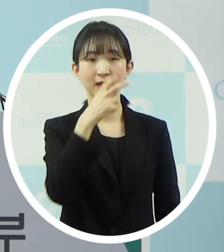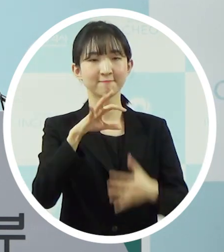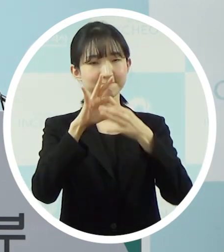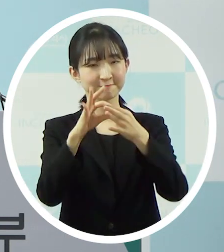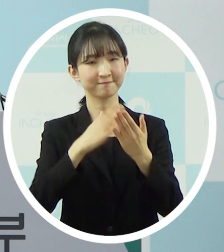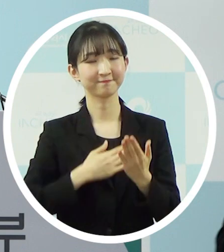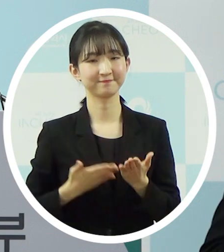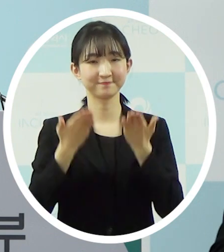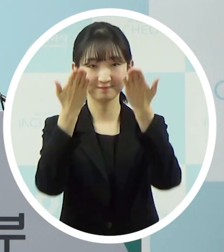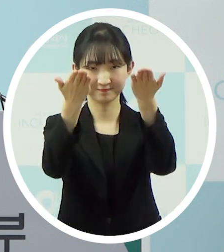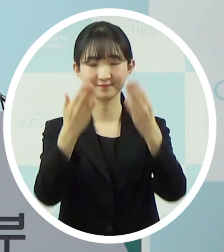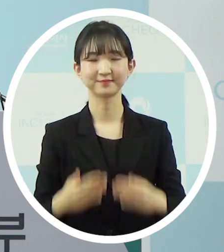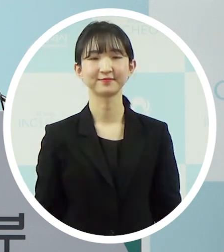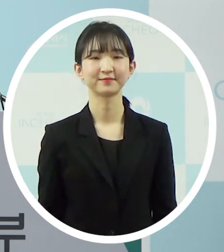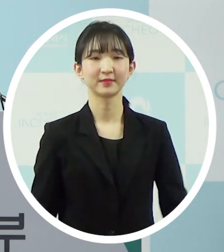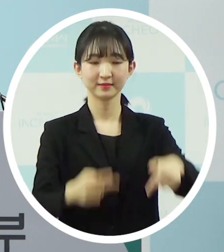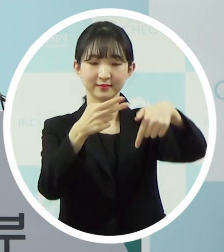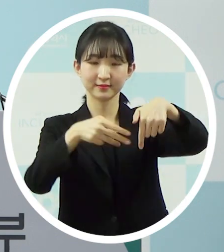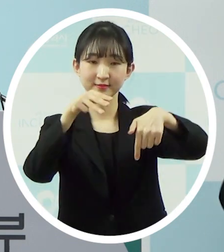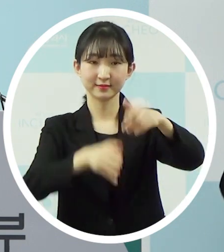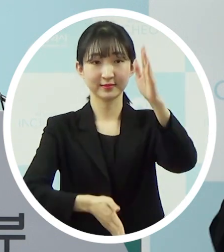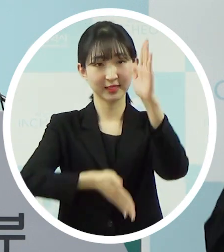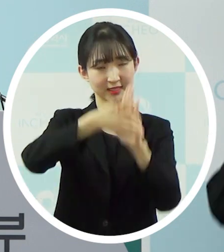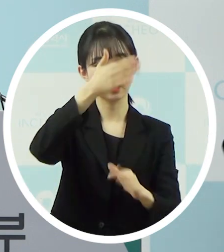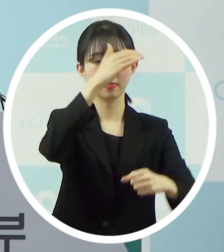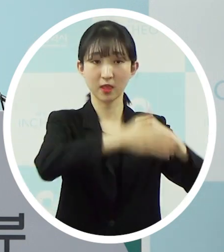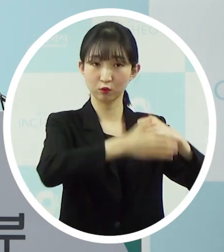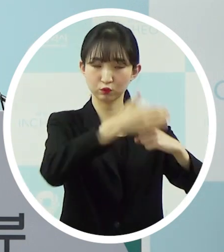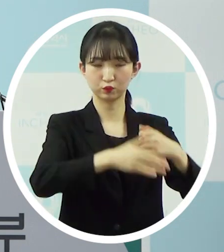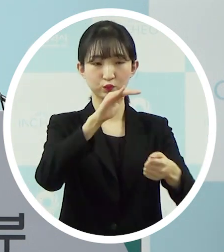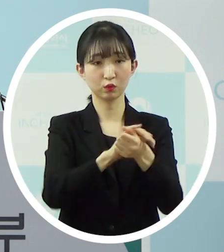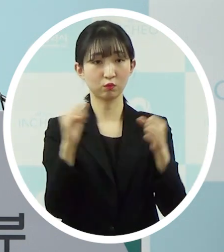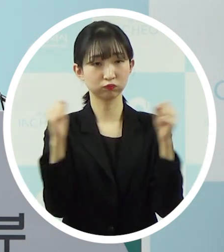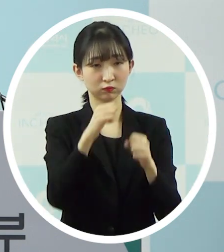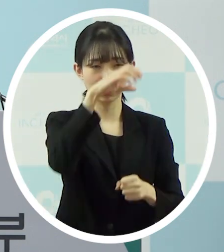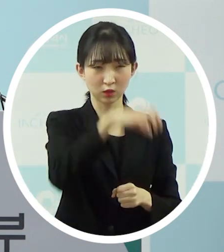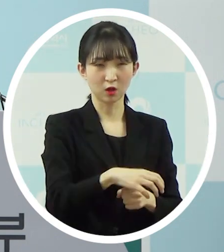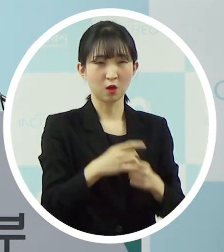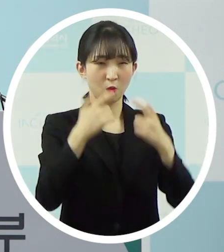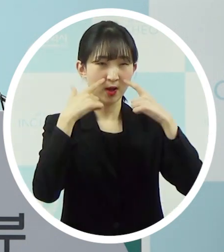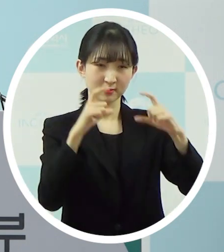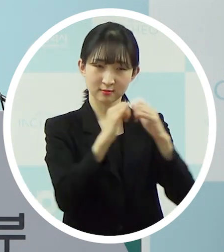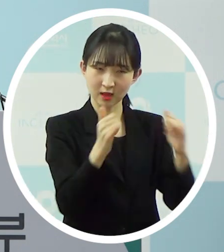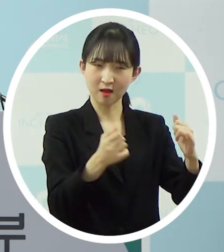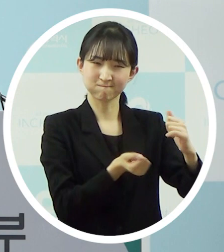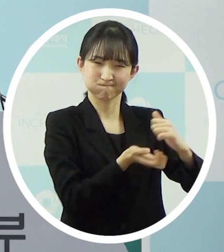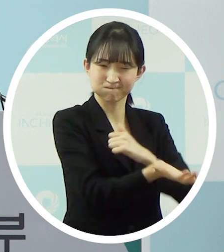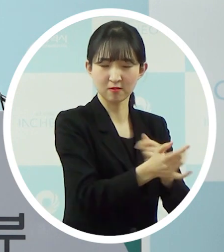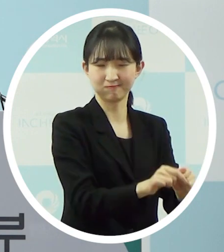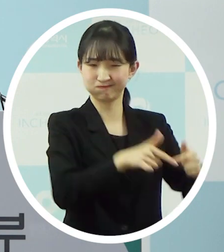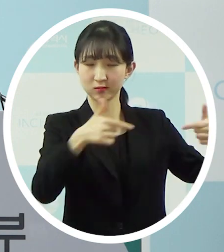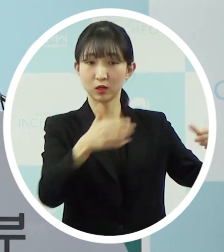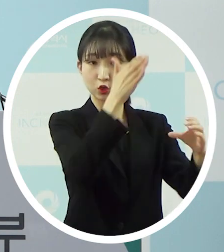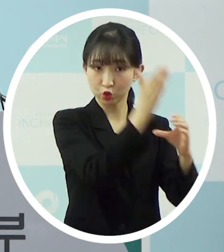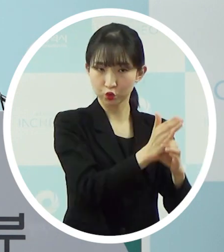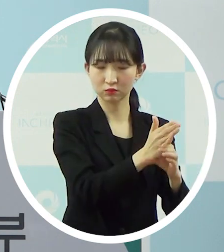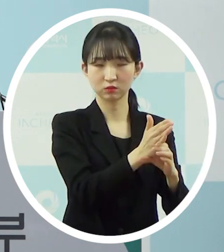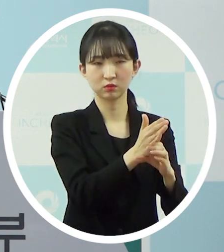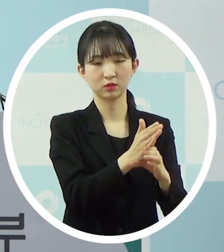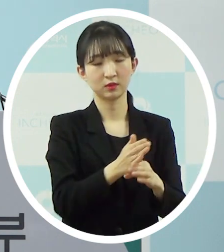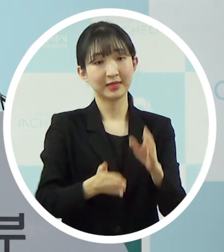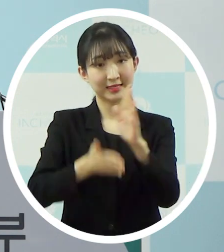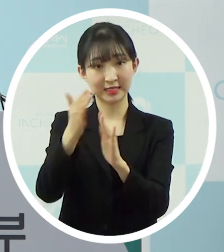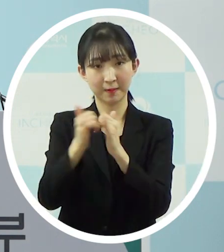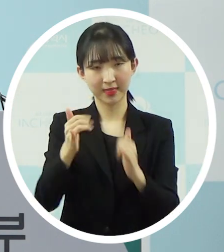말씀드리겠습니다. 인천시는 대구 경북에서 확진자가 대거 발생하는 상황에서 시민들의 알